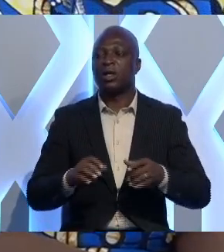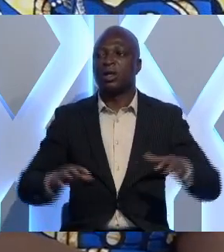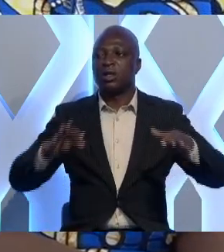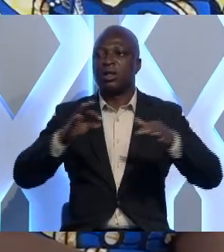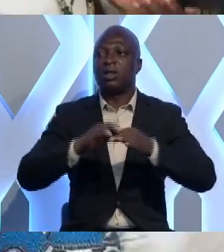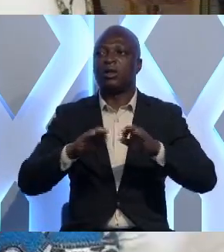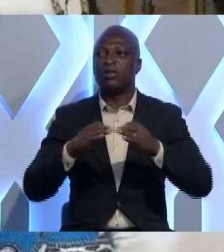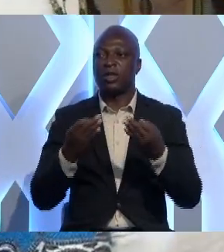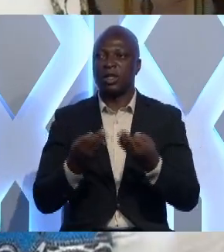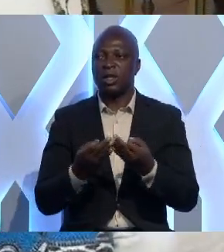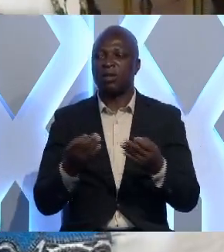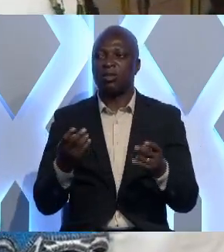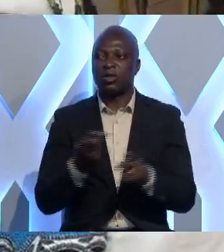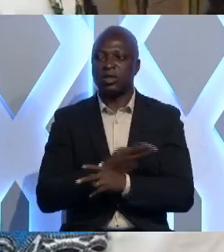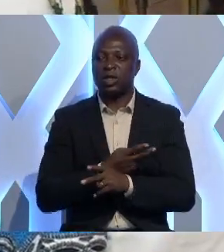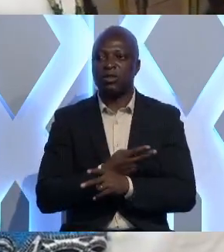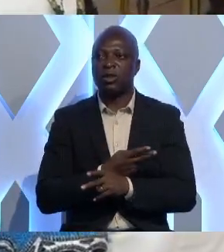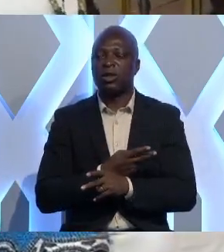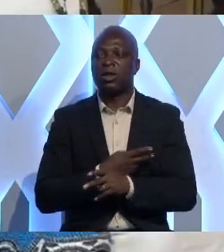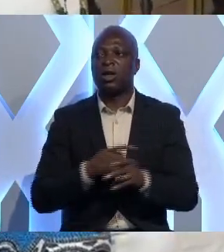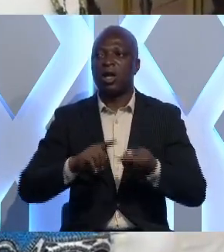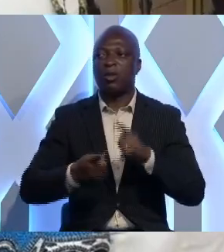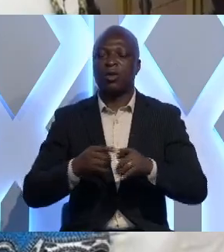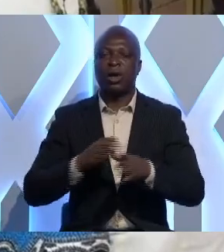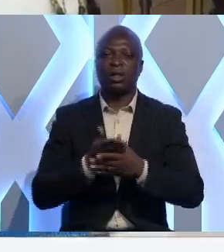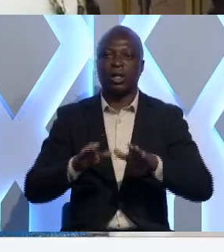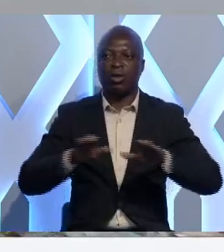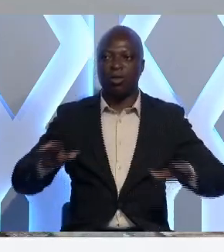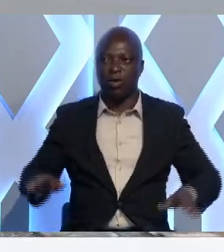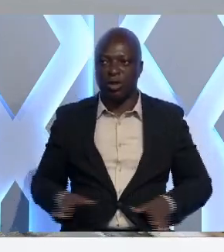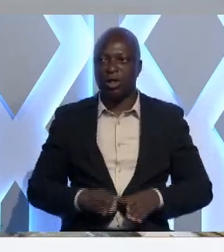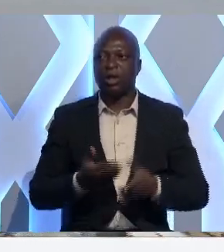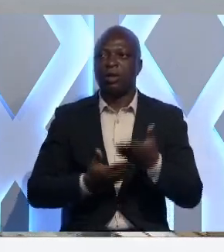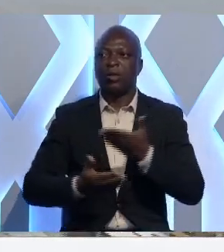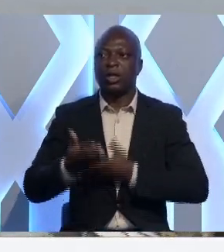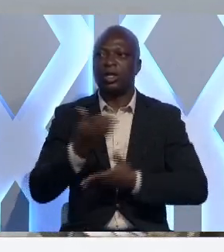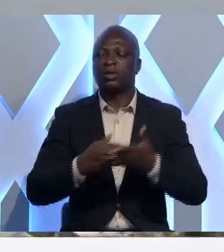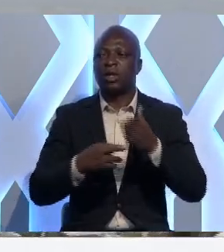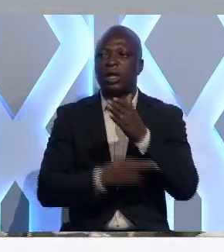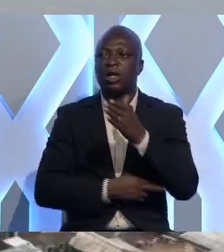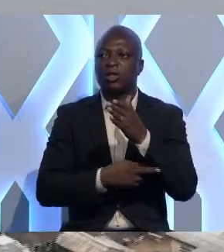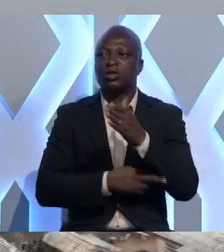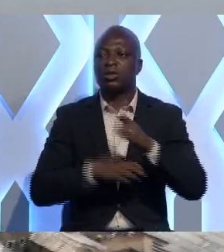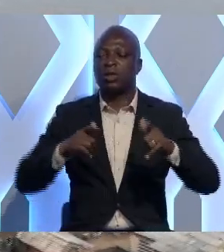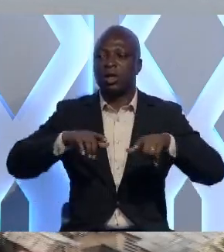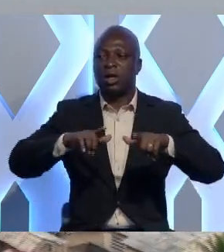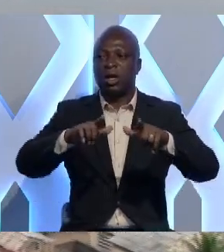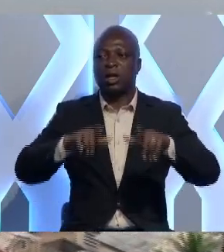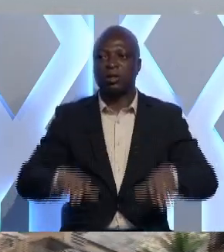fraternels productifs et amicaux entre les communautés partageant la région du Grand Lac.